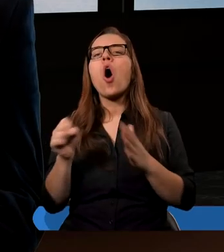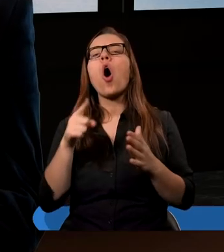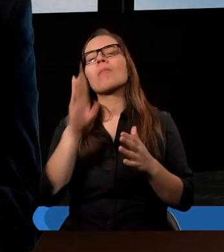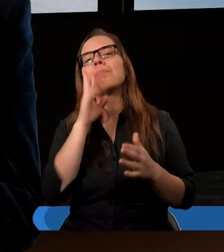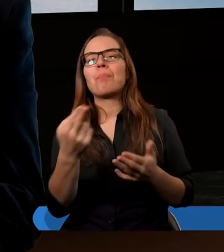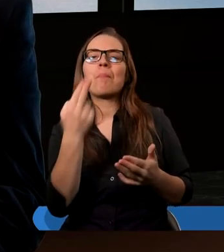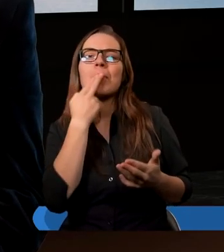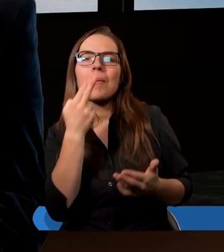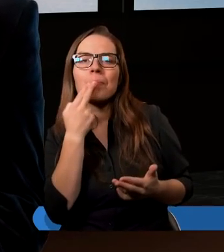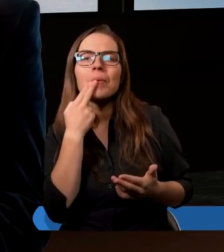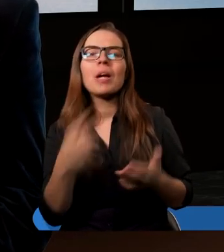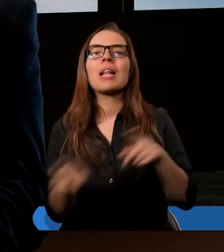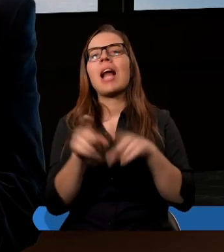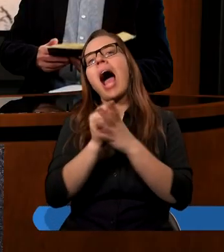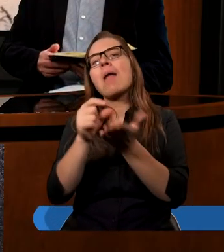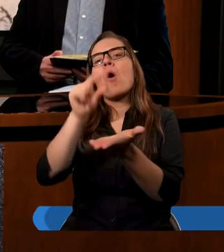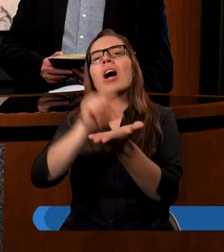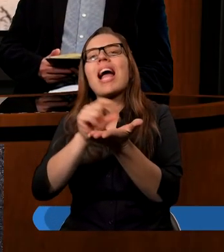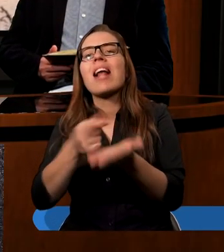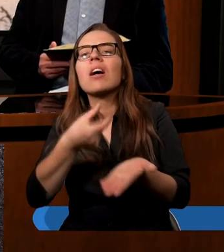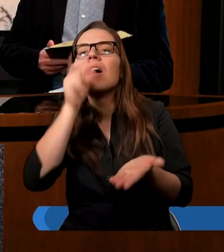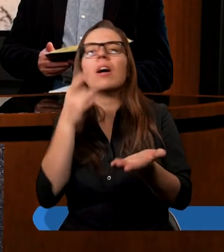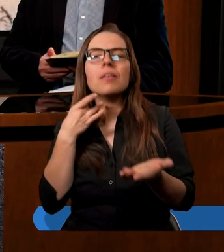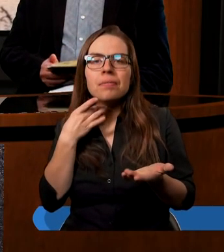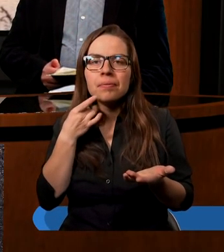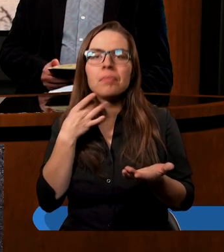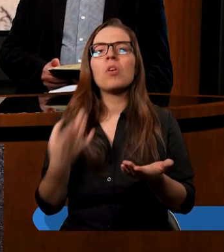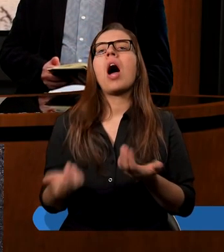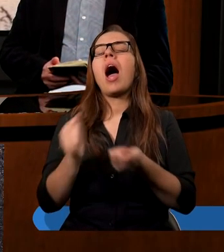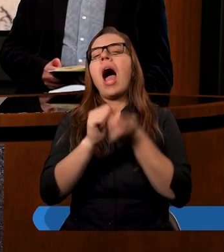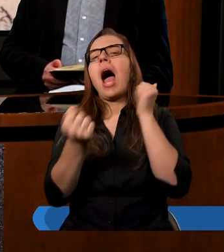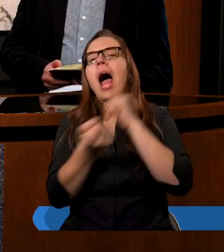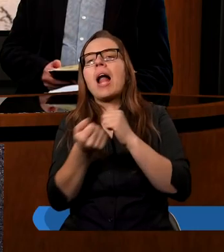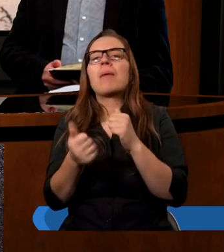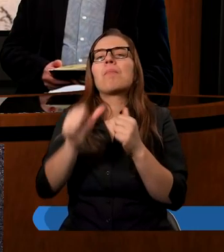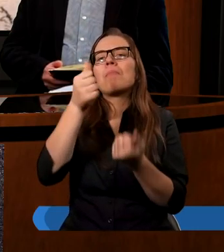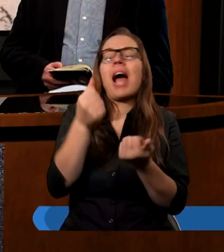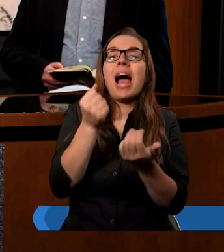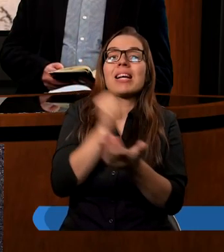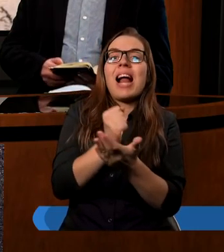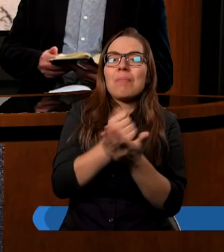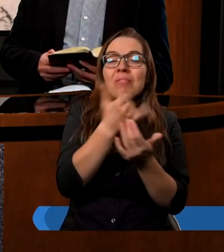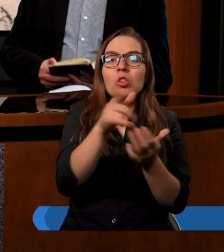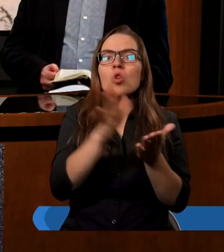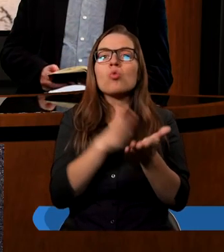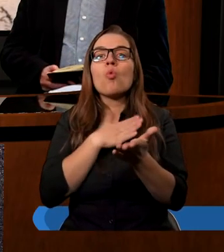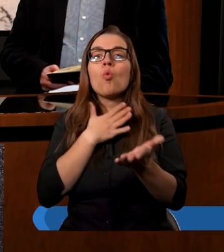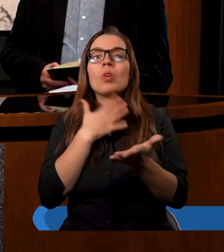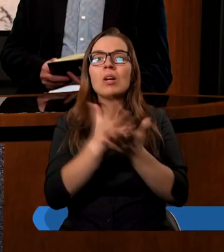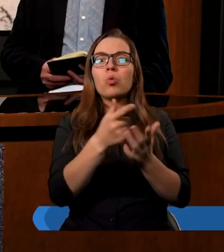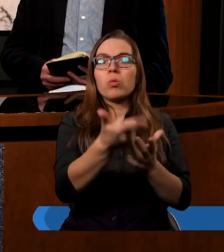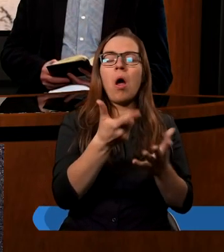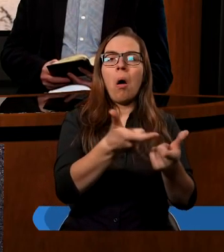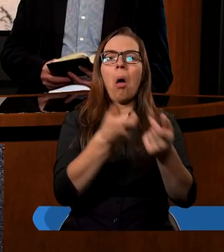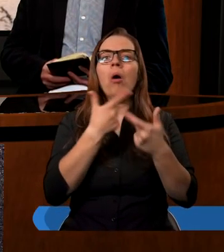papierosa, od pierwszego kieliszka, od jakiejś tam pierwszej sprawy, która uzależnia, a kończy się na tym,